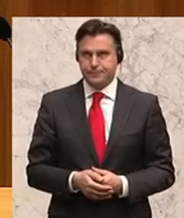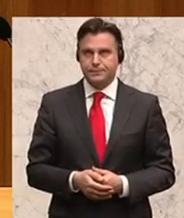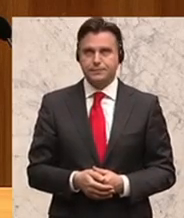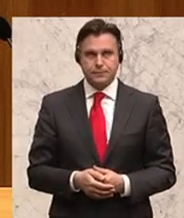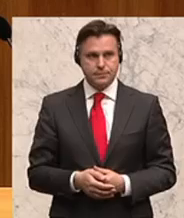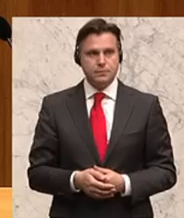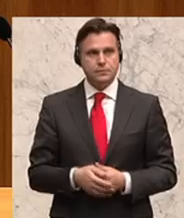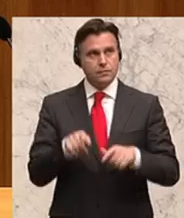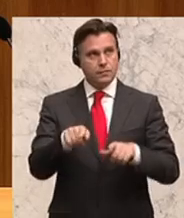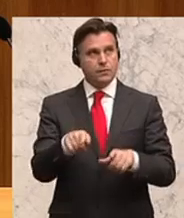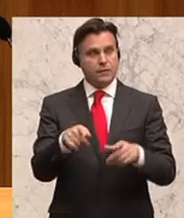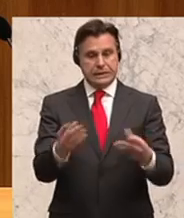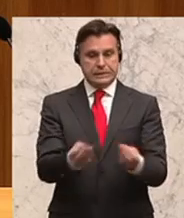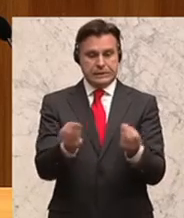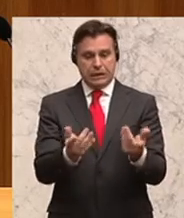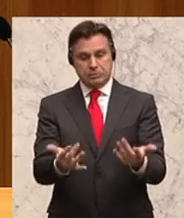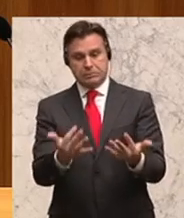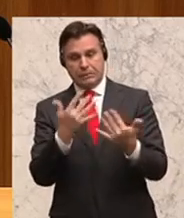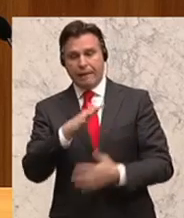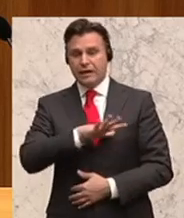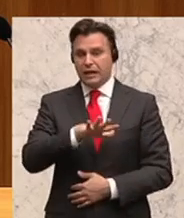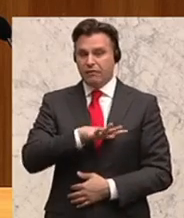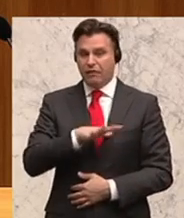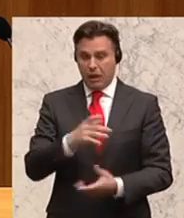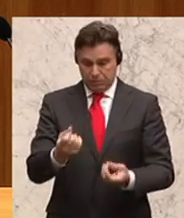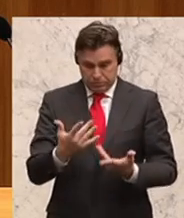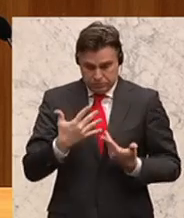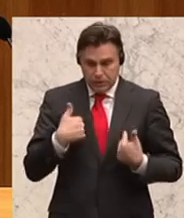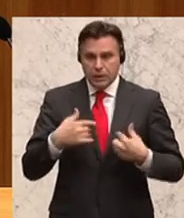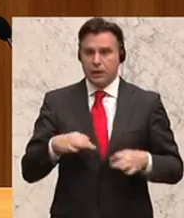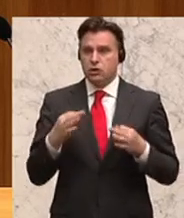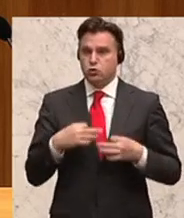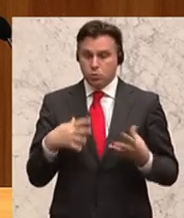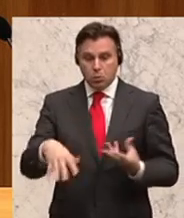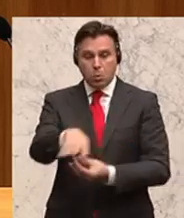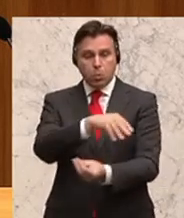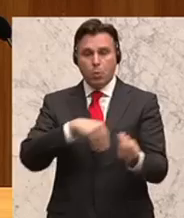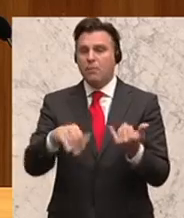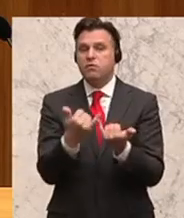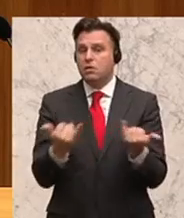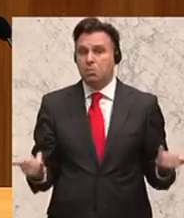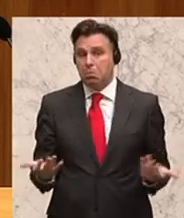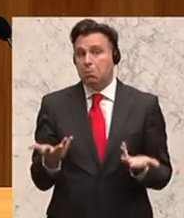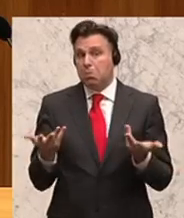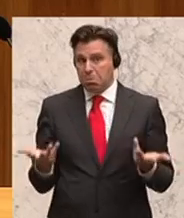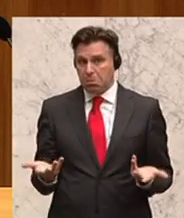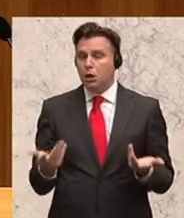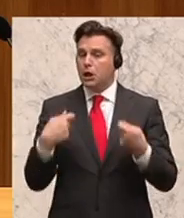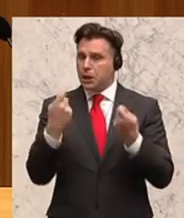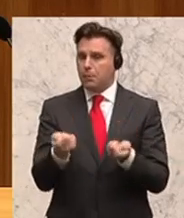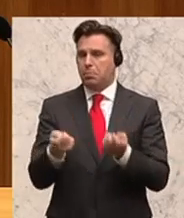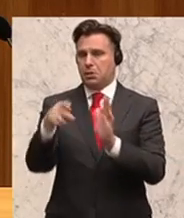So, der Umgang mit solchen gefährlichen, gesundheitsschädlichen Substanzen wird